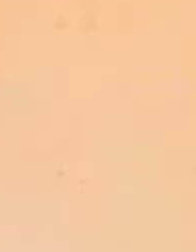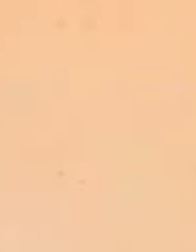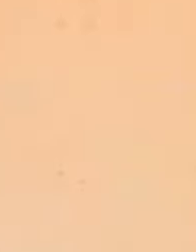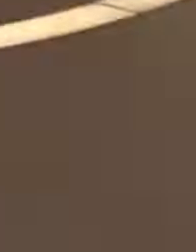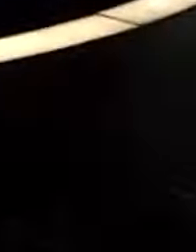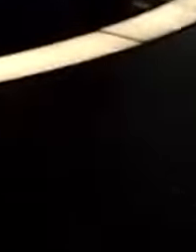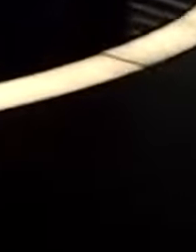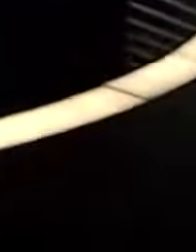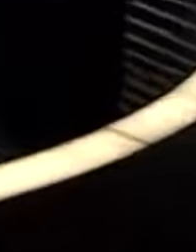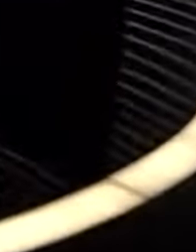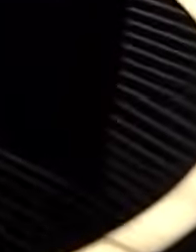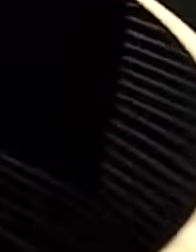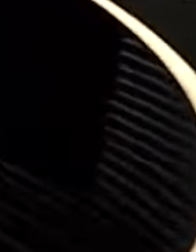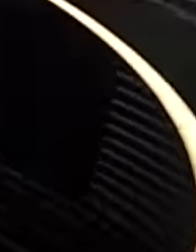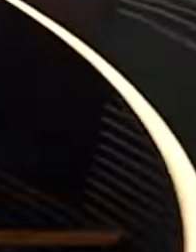İNTRO